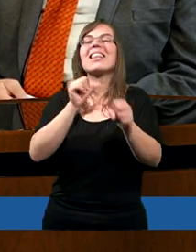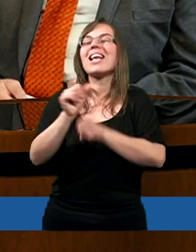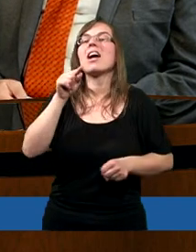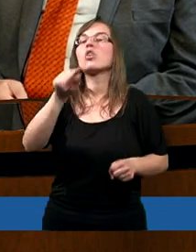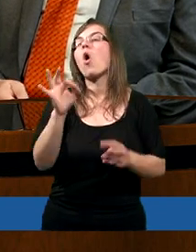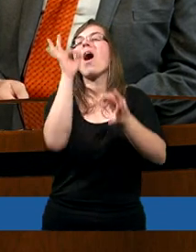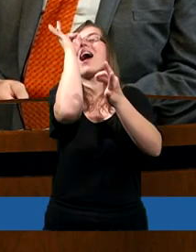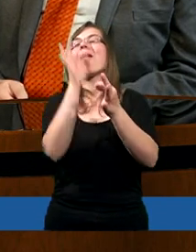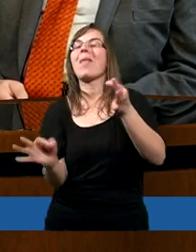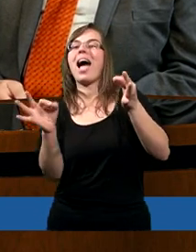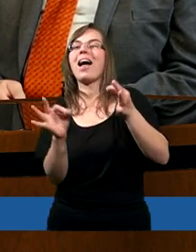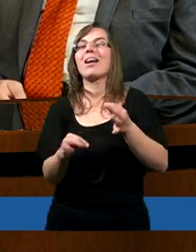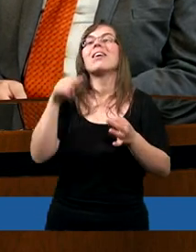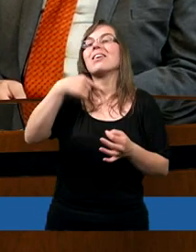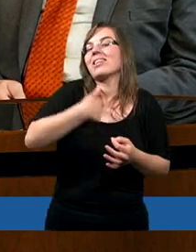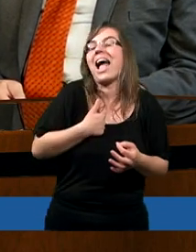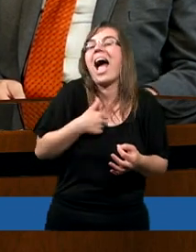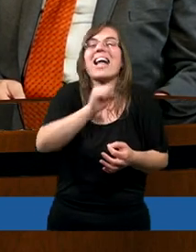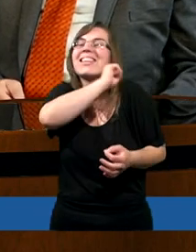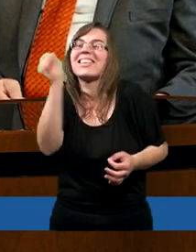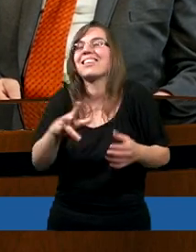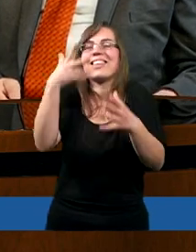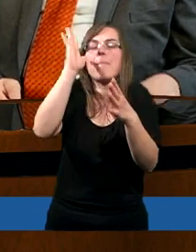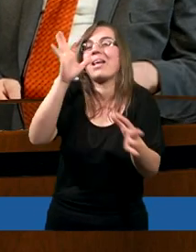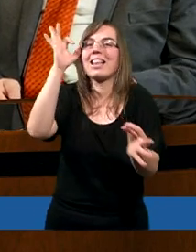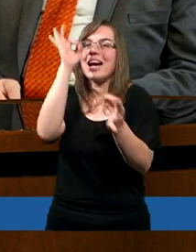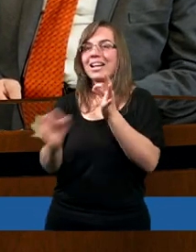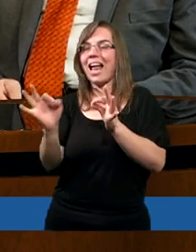to ideał. Ja nie jestem tym ideałem.